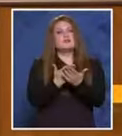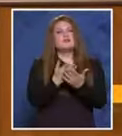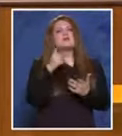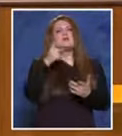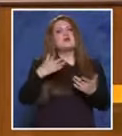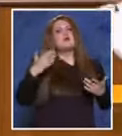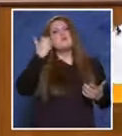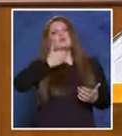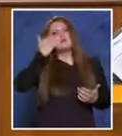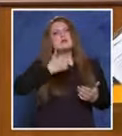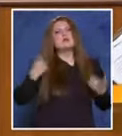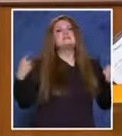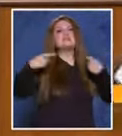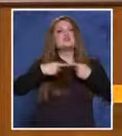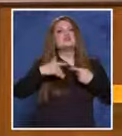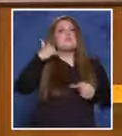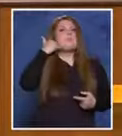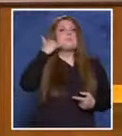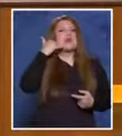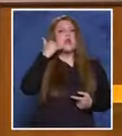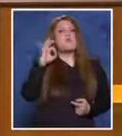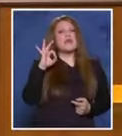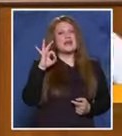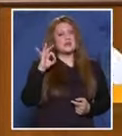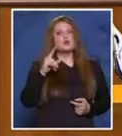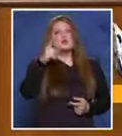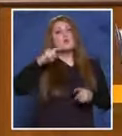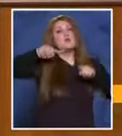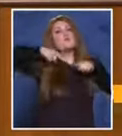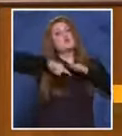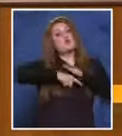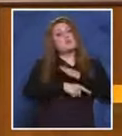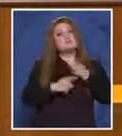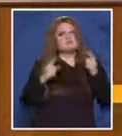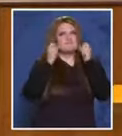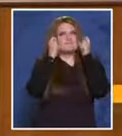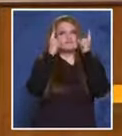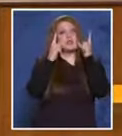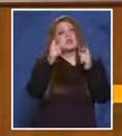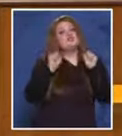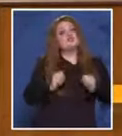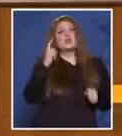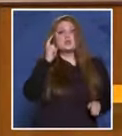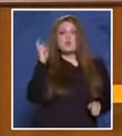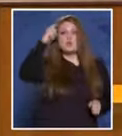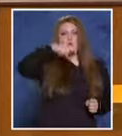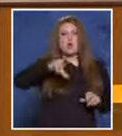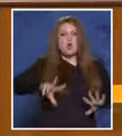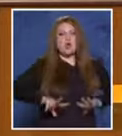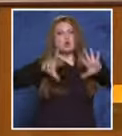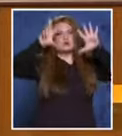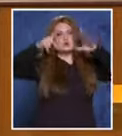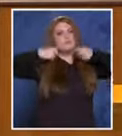казус срещу мобилен оператор. Подробностите са смайващи и ще трябва да изчакате до утре, 8 часа